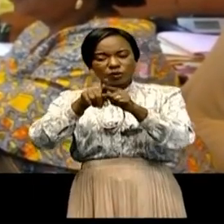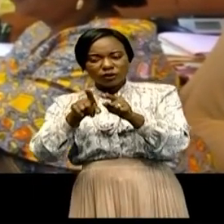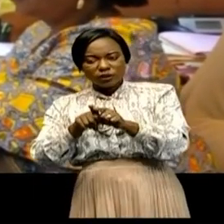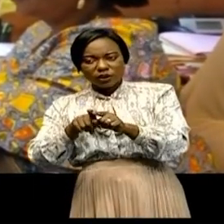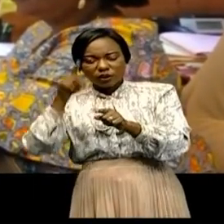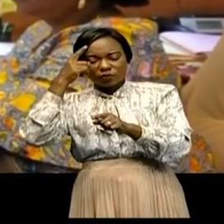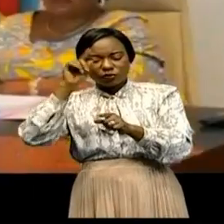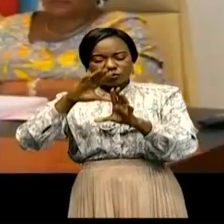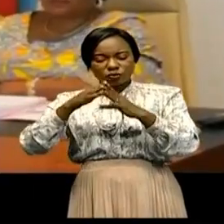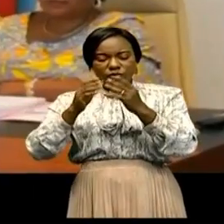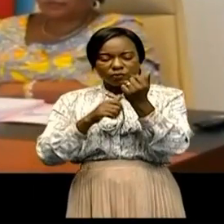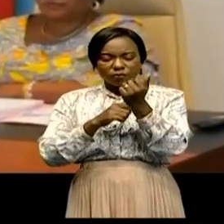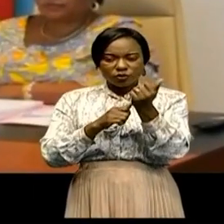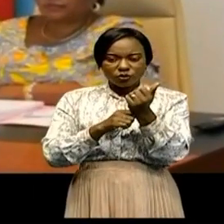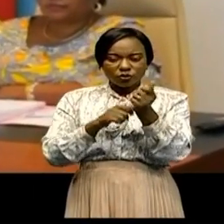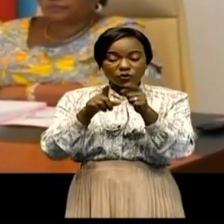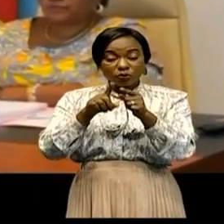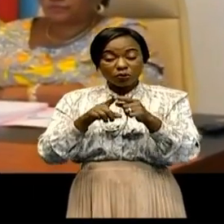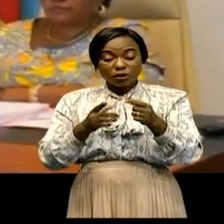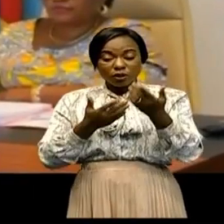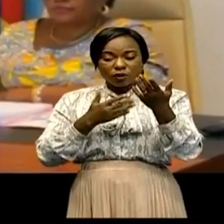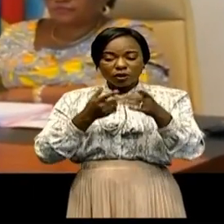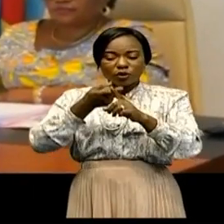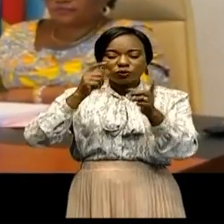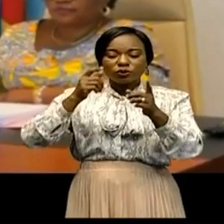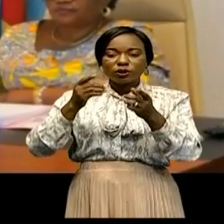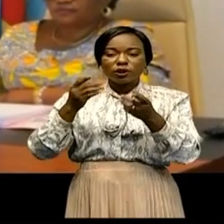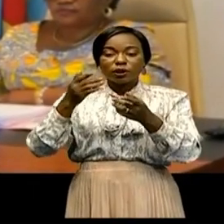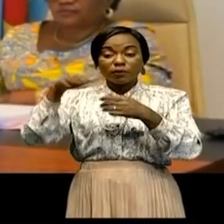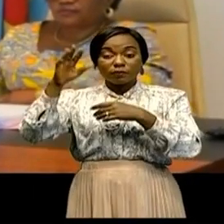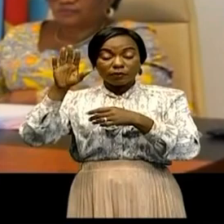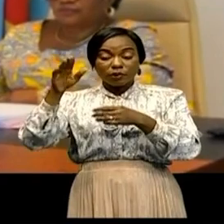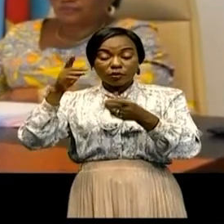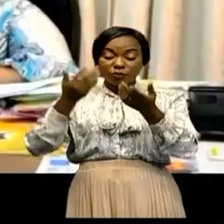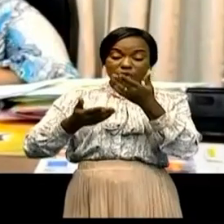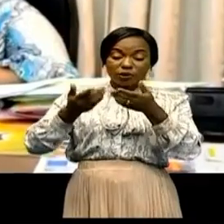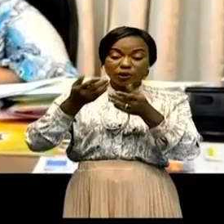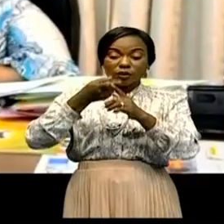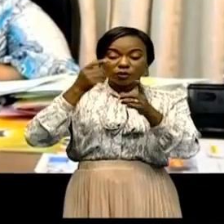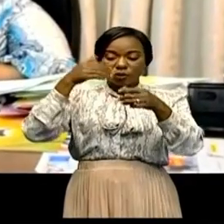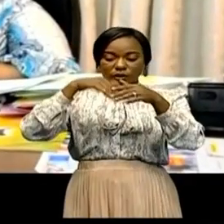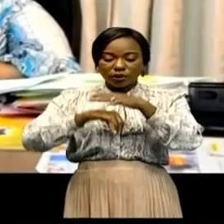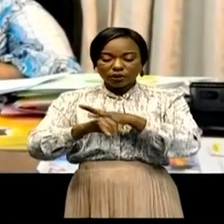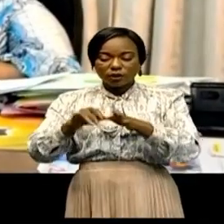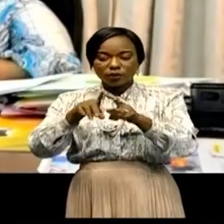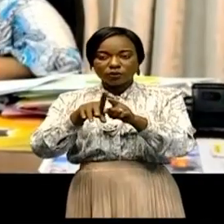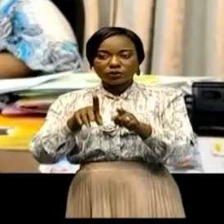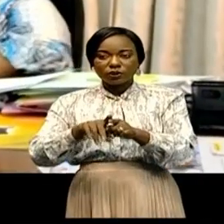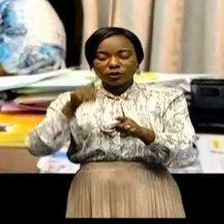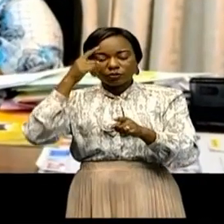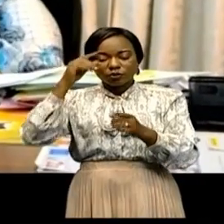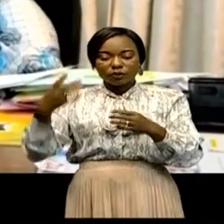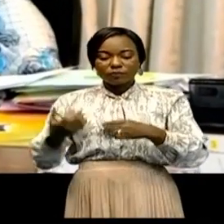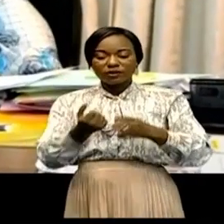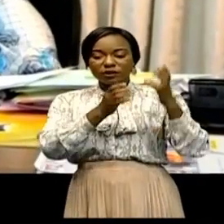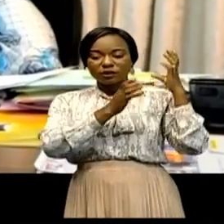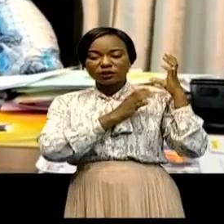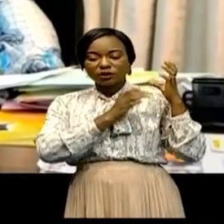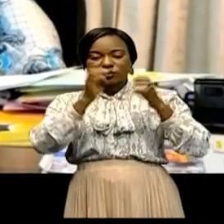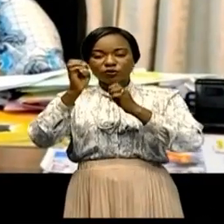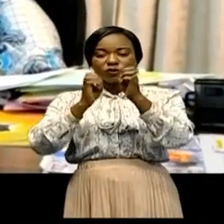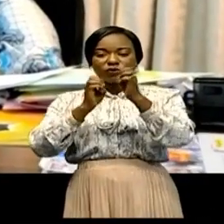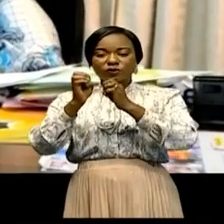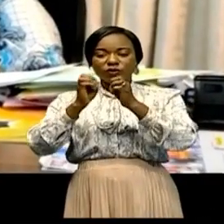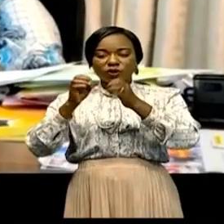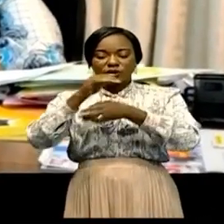moléculaire des variants préoccupants venant de l'extérieur ou de l'intérieur, la standardisation de la prise en charge au niveau de centres